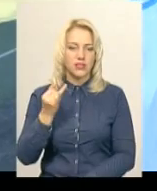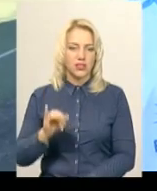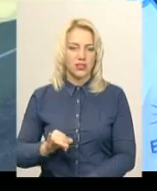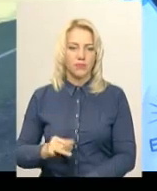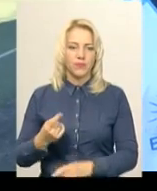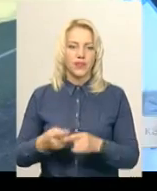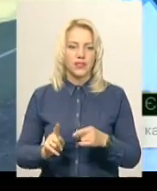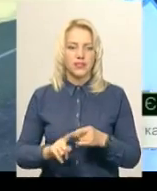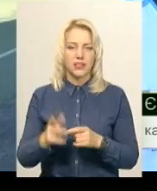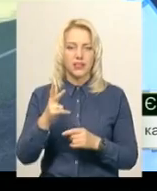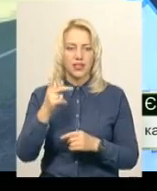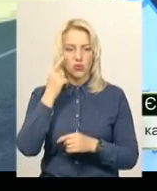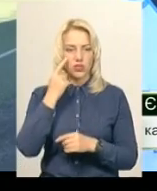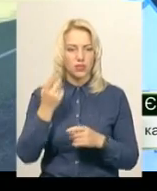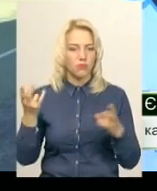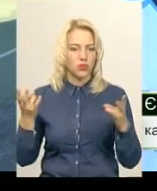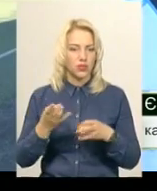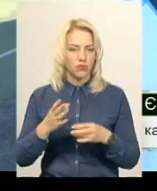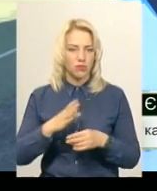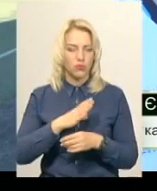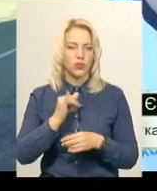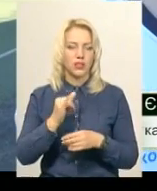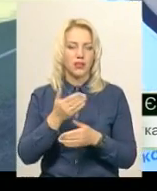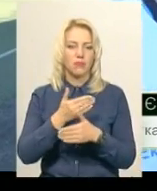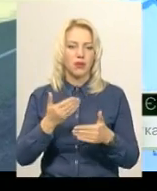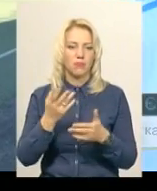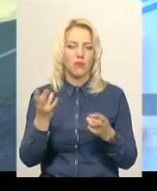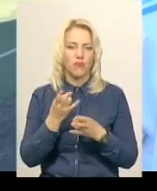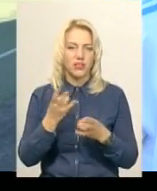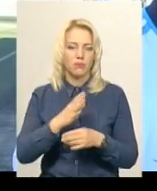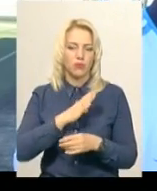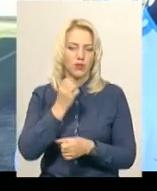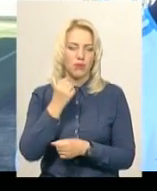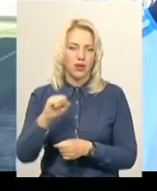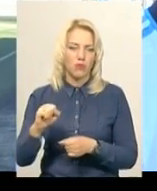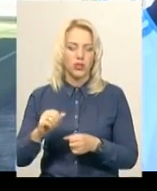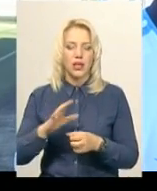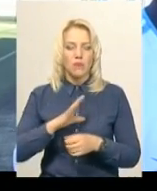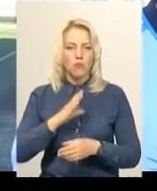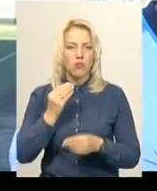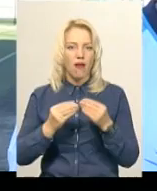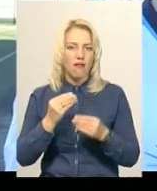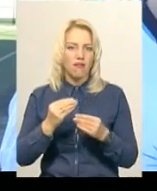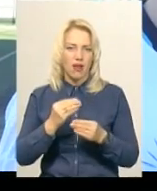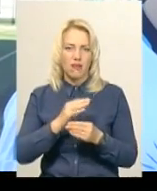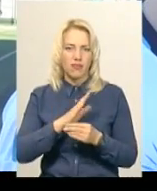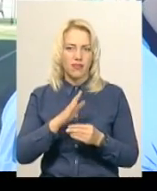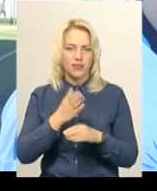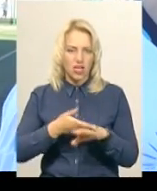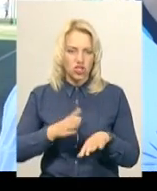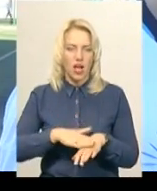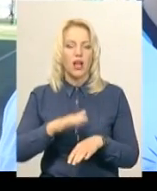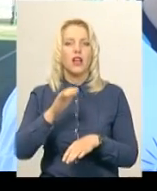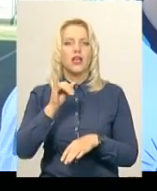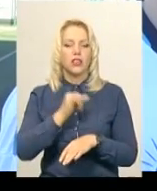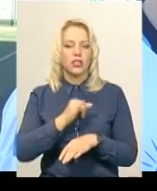Ці три очки були нам дуже потрібні, і ми мали перемагати в цій грі. Правда була тяжка, соперники були також не з легких,